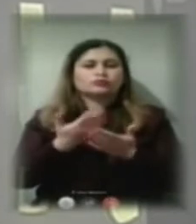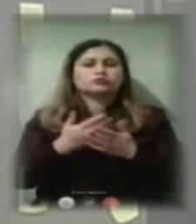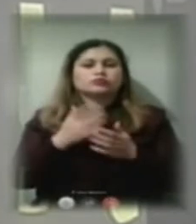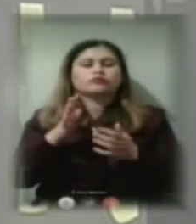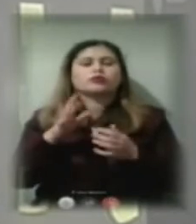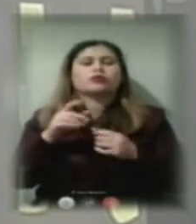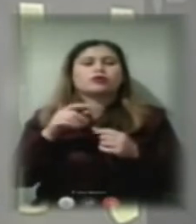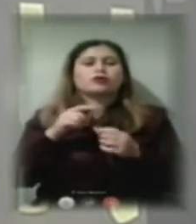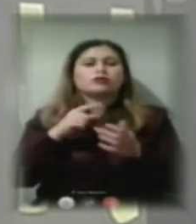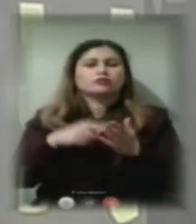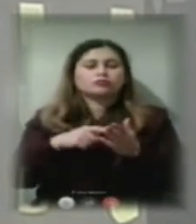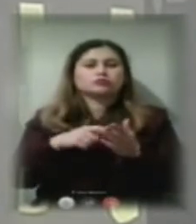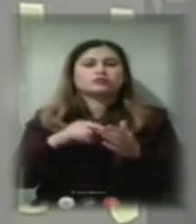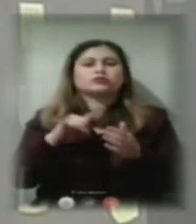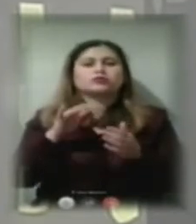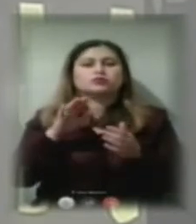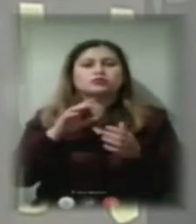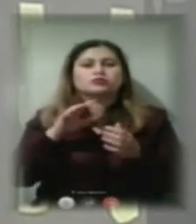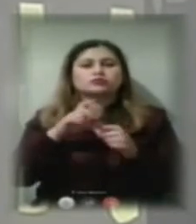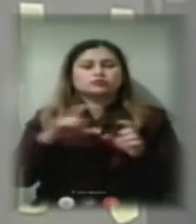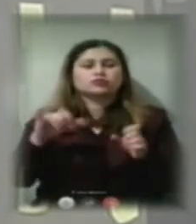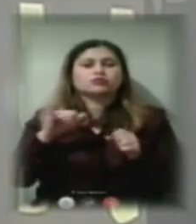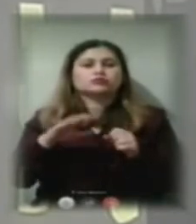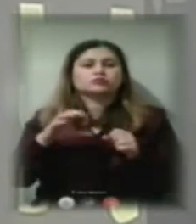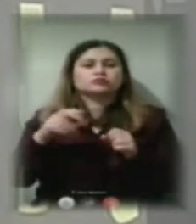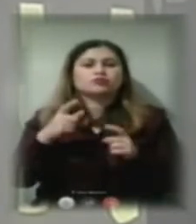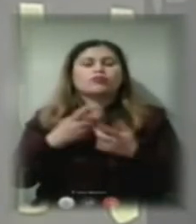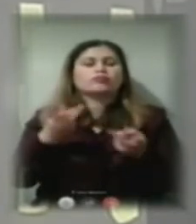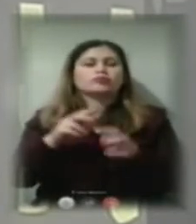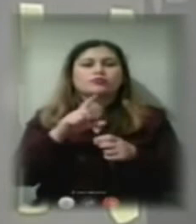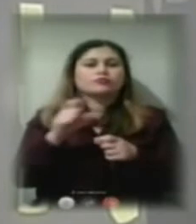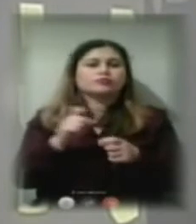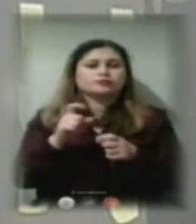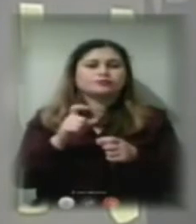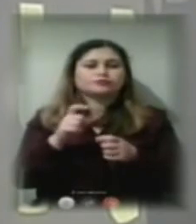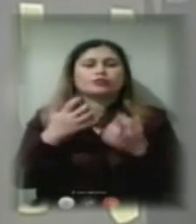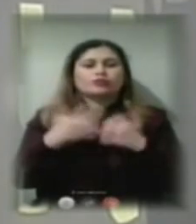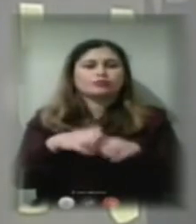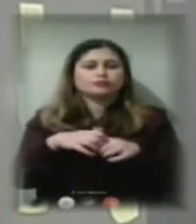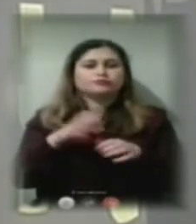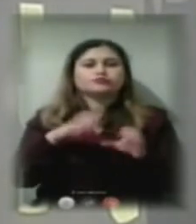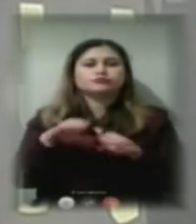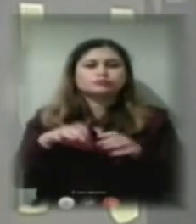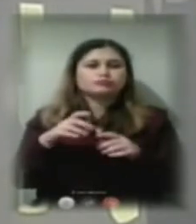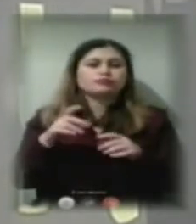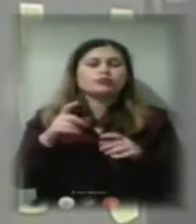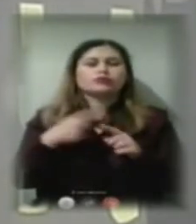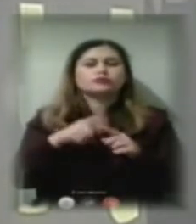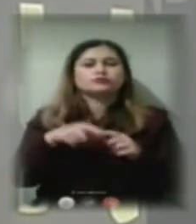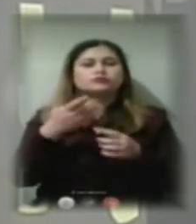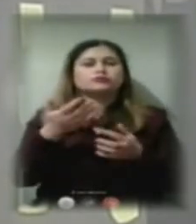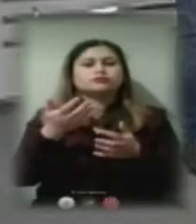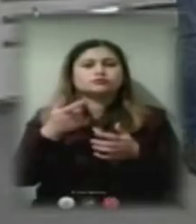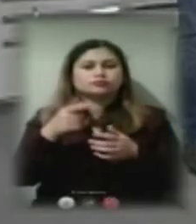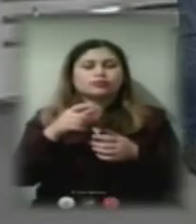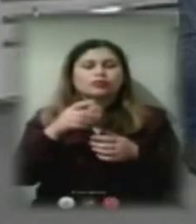дитячих садочків, які ще залишилися, ну, які без автономного опалення, і чи в пріоритеті місцевої влади